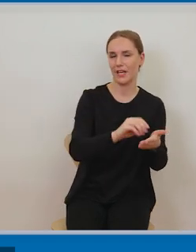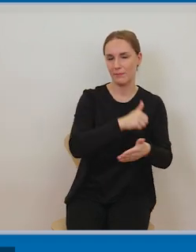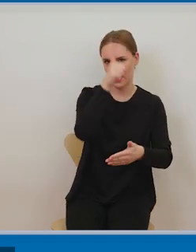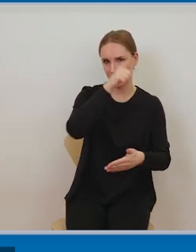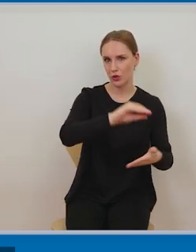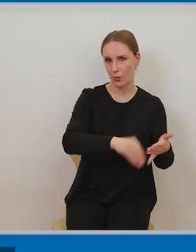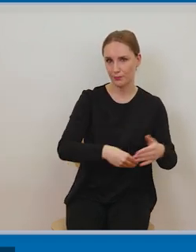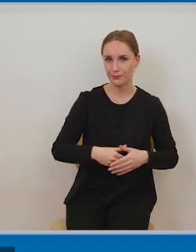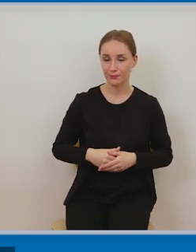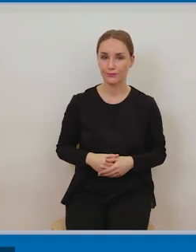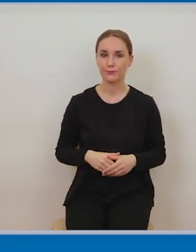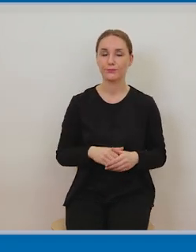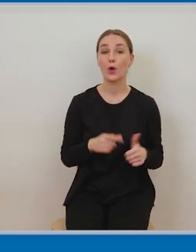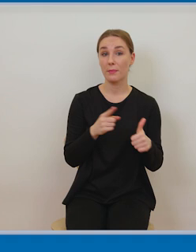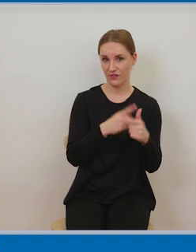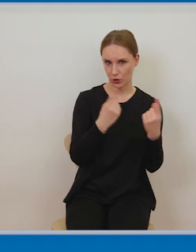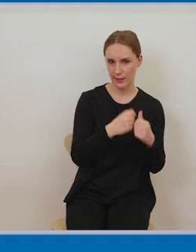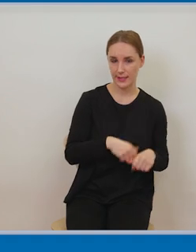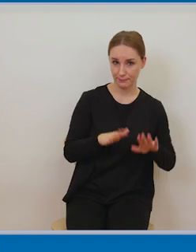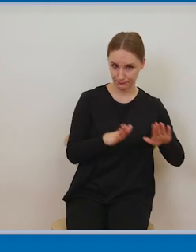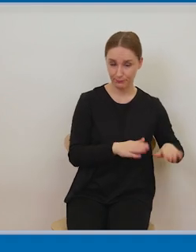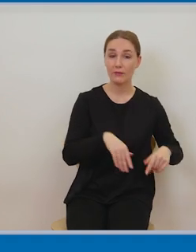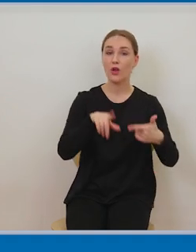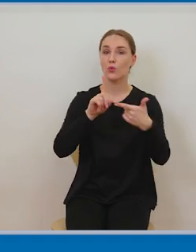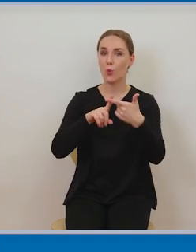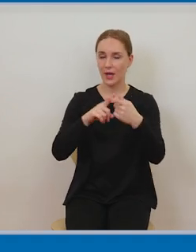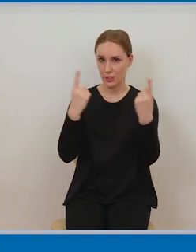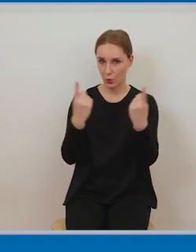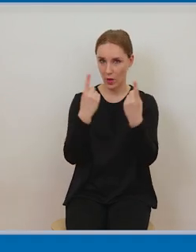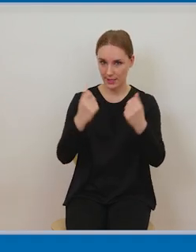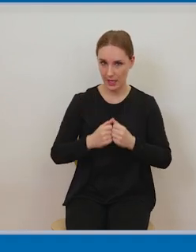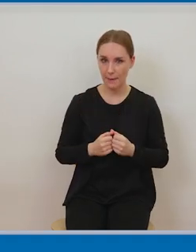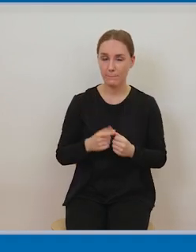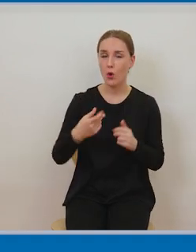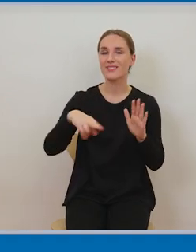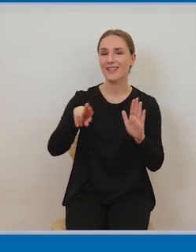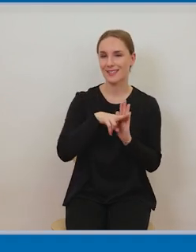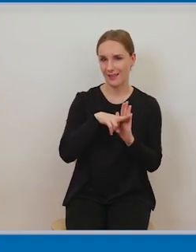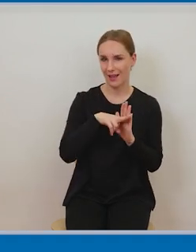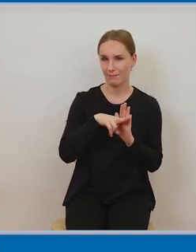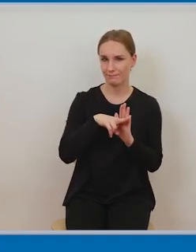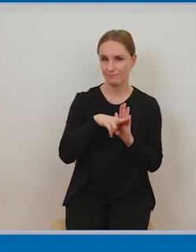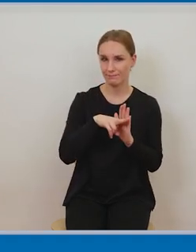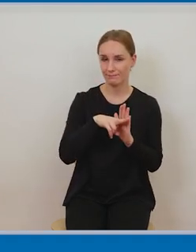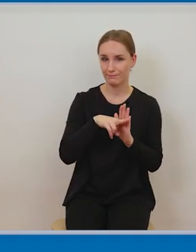i to jest sytuacja, która jest zasadą. Zasadą jest to, że żeby skorzystać z cudzego utworu, musimy mieć zgodę podmiotu